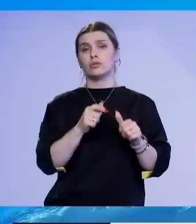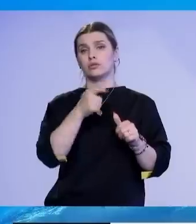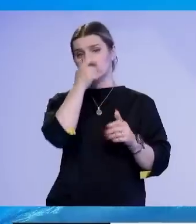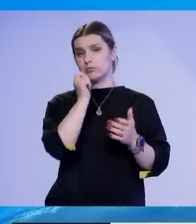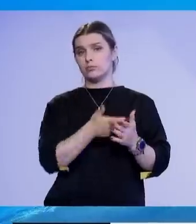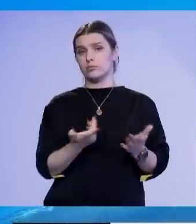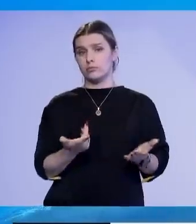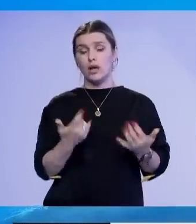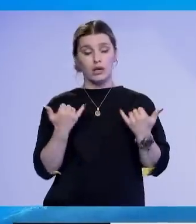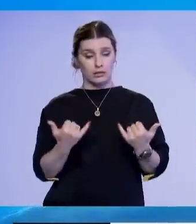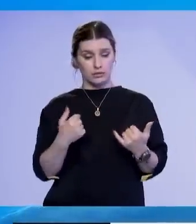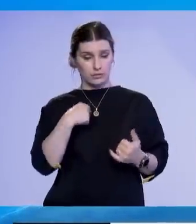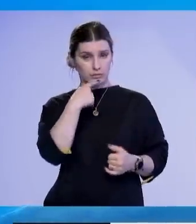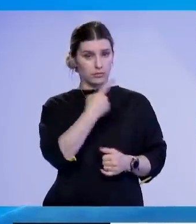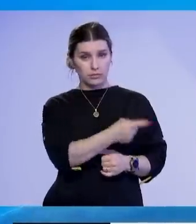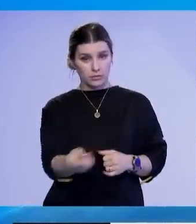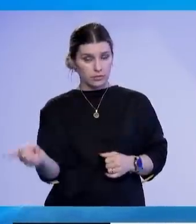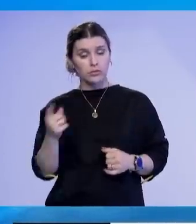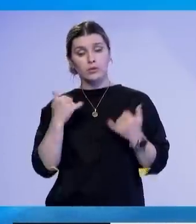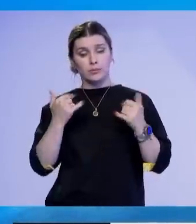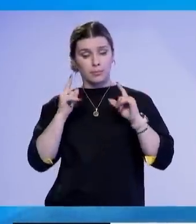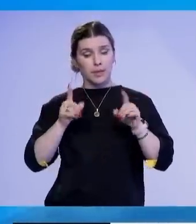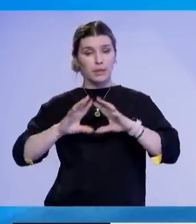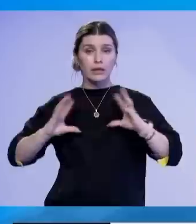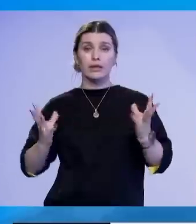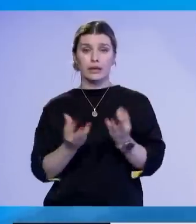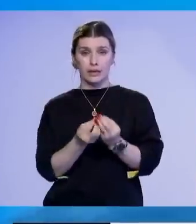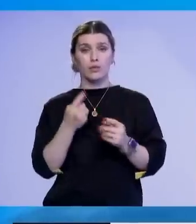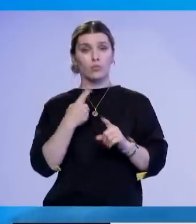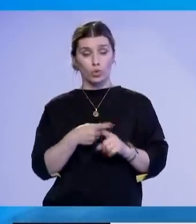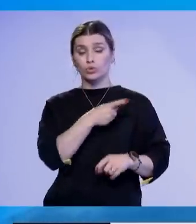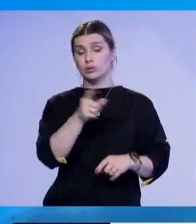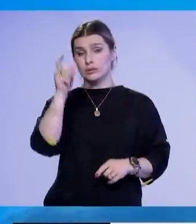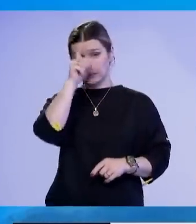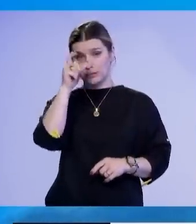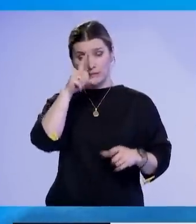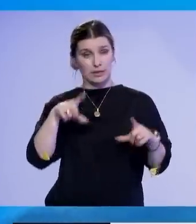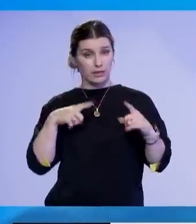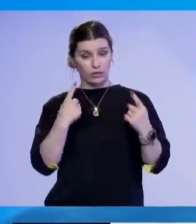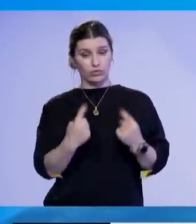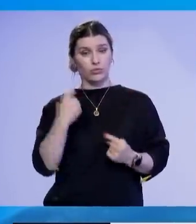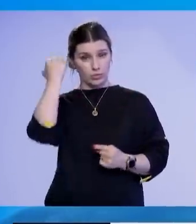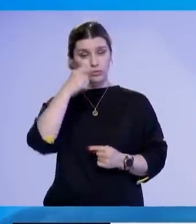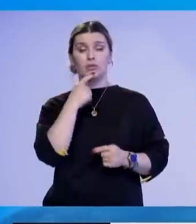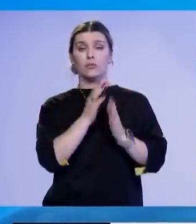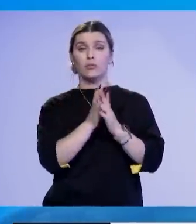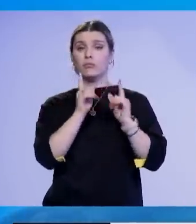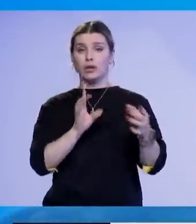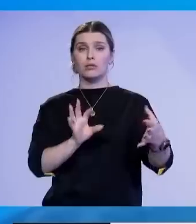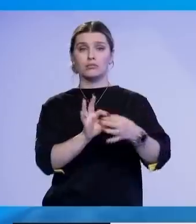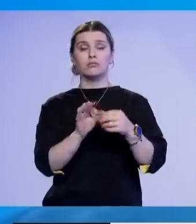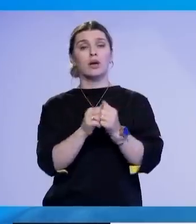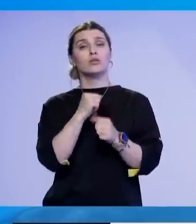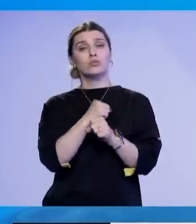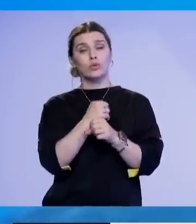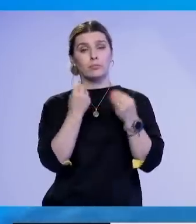Si kryeminister i të gjithë qytetareve, ftoj të gjithë veçanarish qytetaret serb të Kosovës që të bashkëpunojnë me kryetaret e